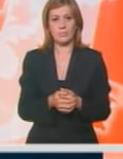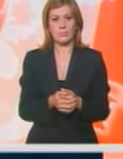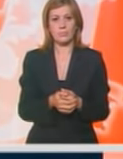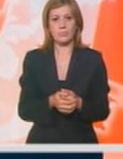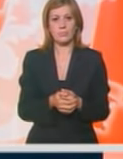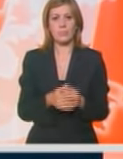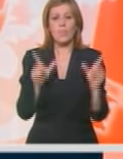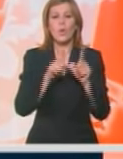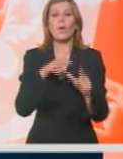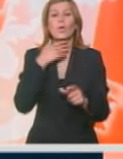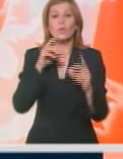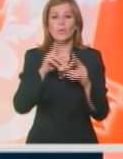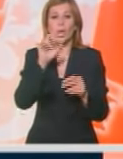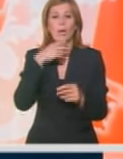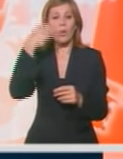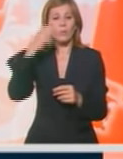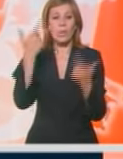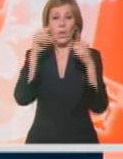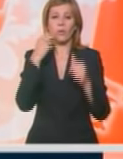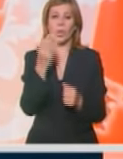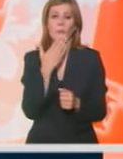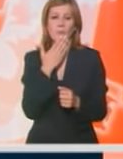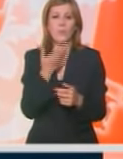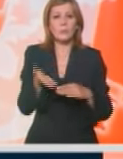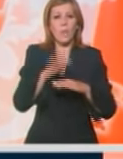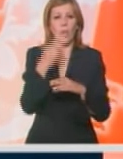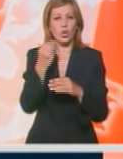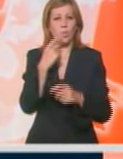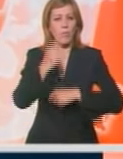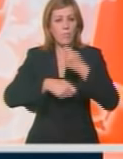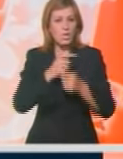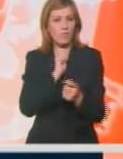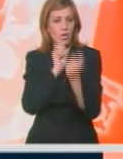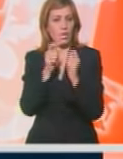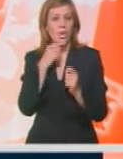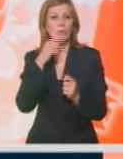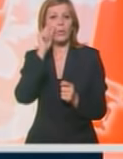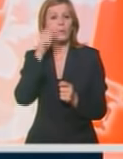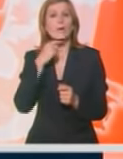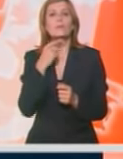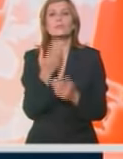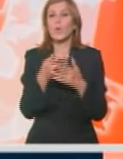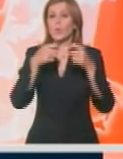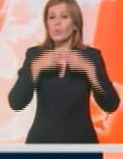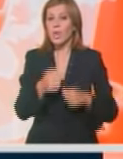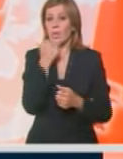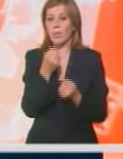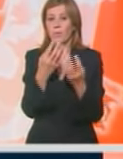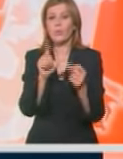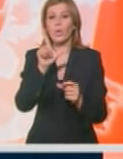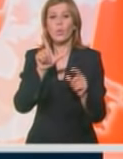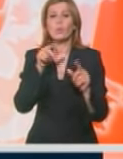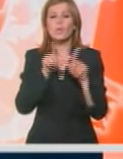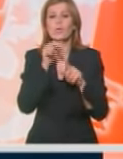U Guči se, osim provoda i dobre zabave, sklapaju i dobri poslovni dogovori, kažu ljudi iz opšteg udruženja privrednika Lučani.